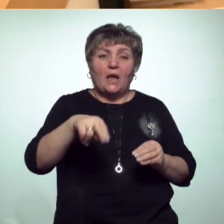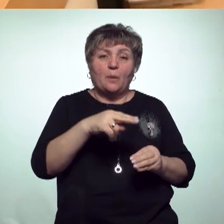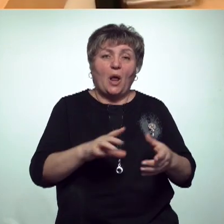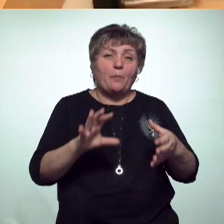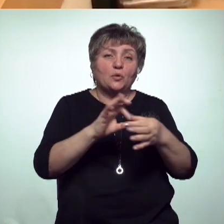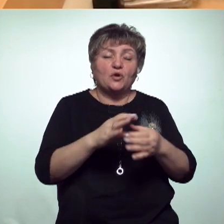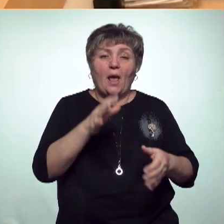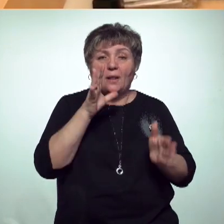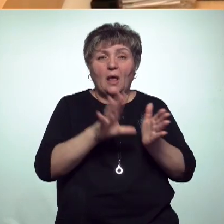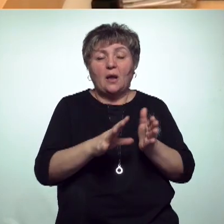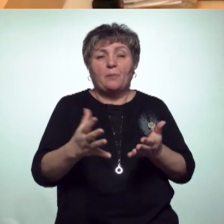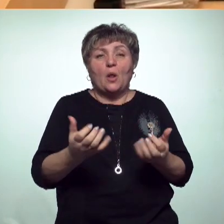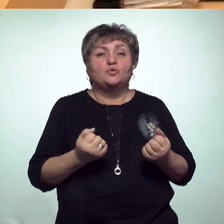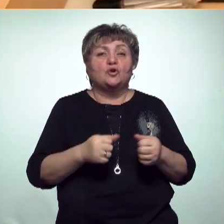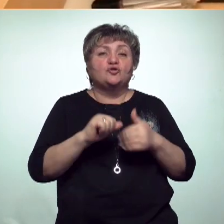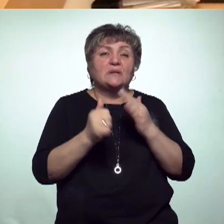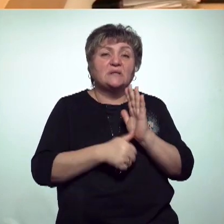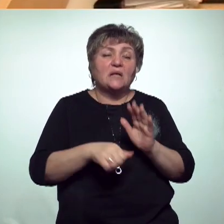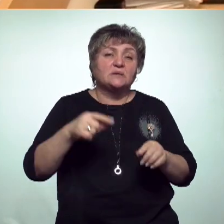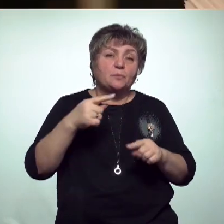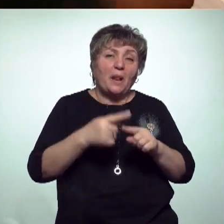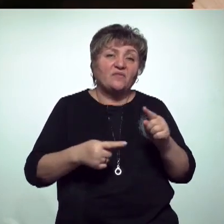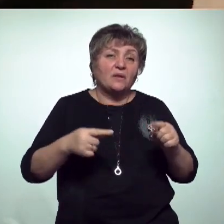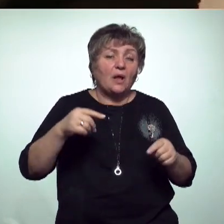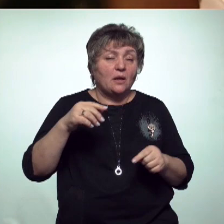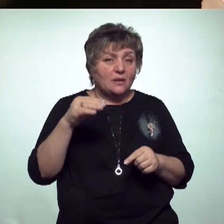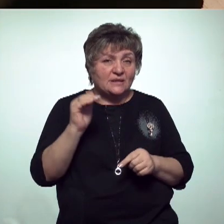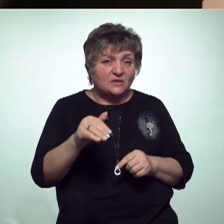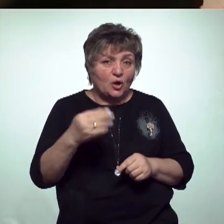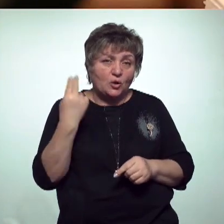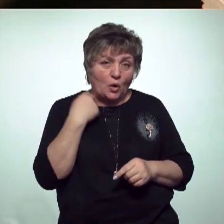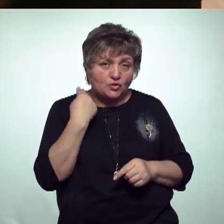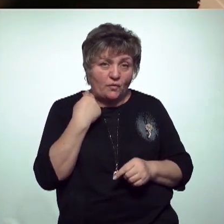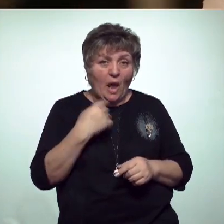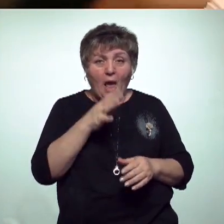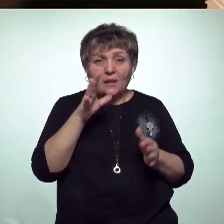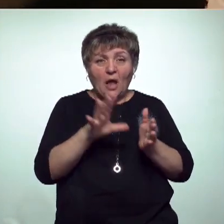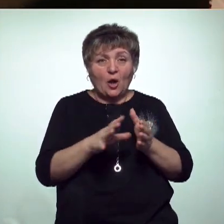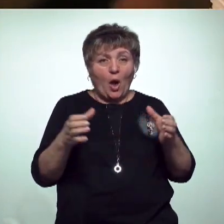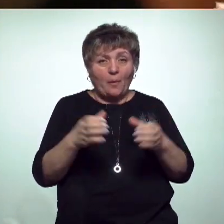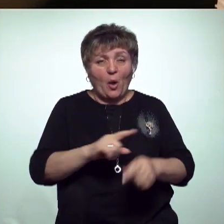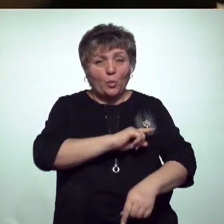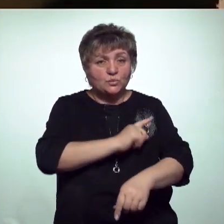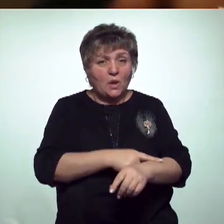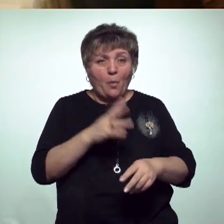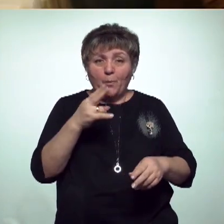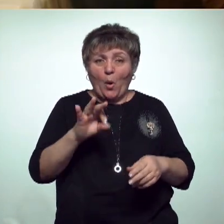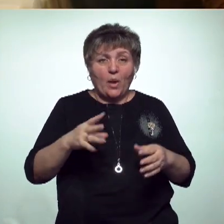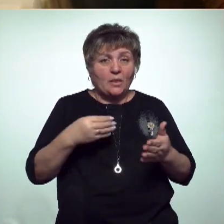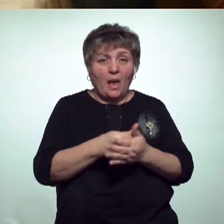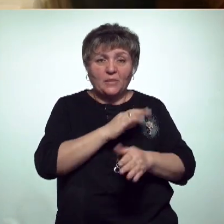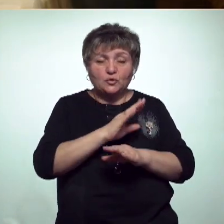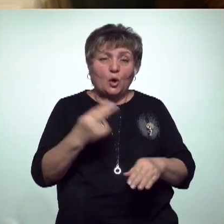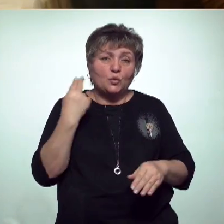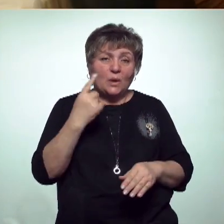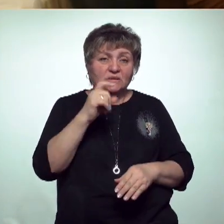отключении энергии получат более 16,5 тысяч должников. Энергокомпания вынуждена усилить работу по неплательщикам. Долг